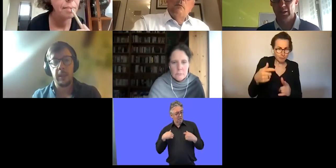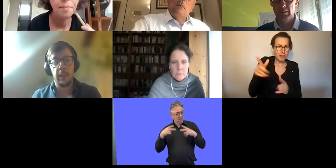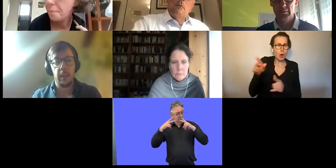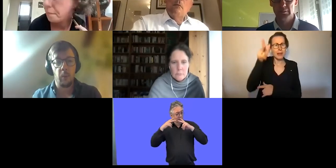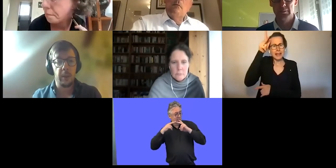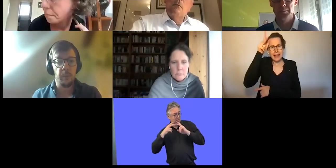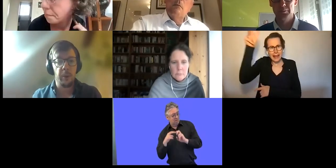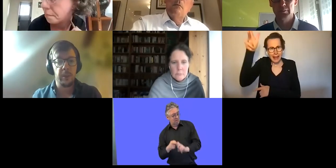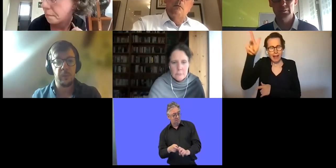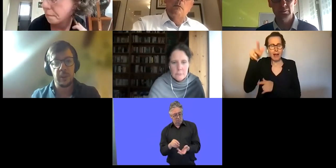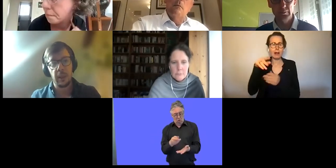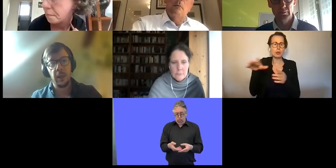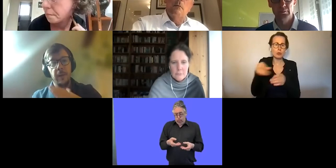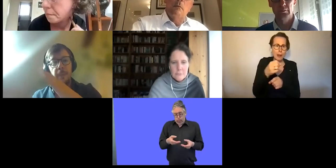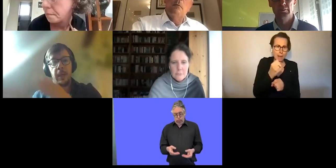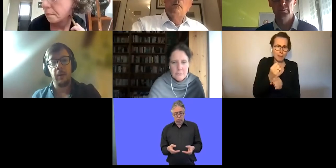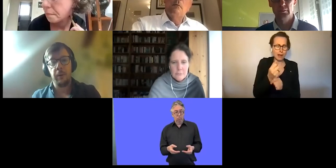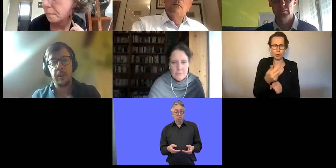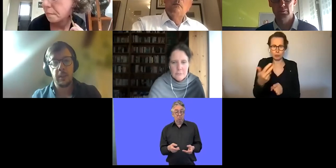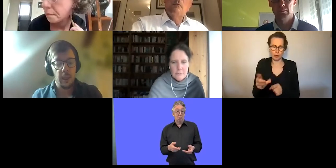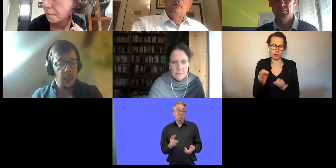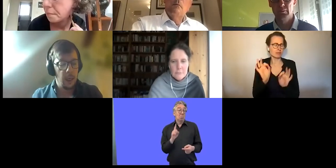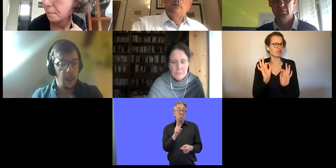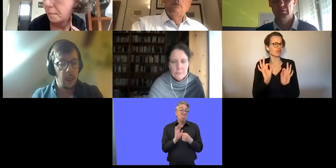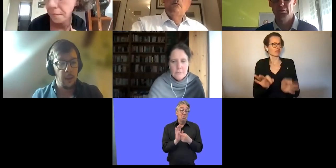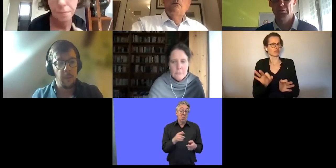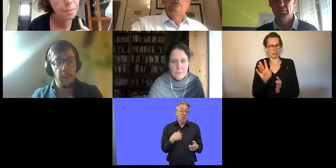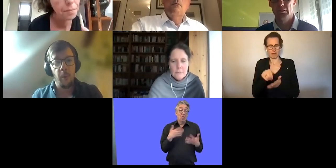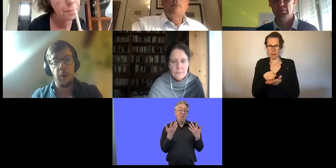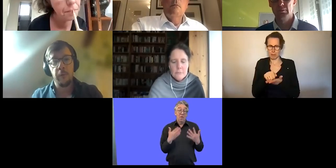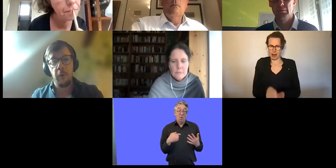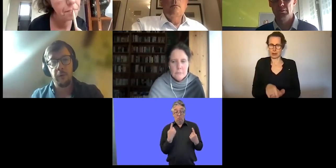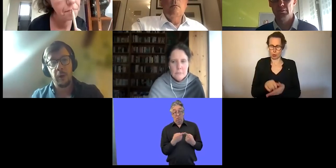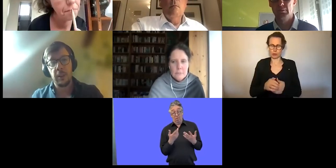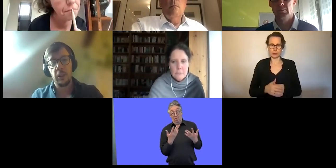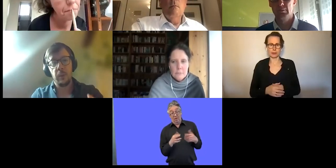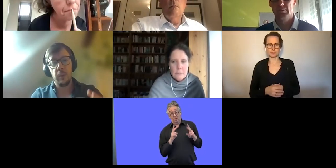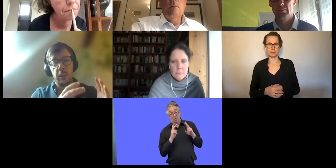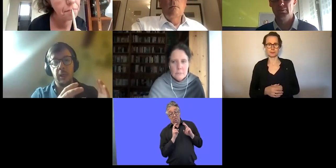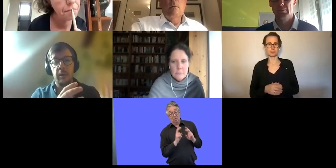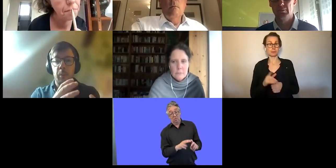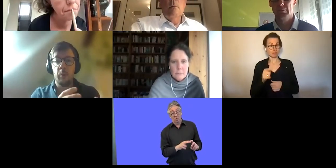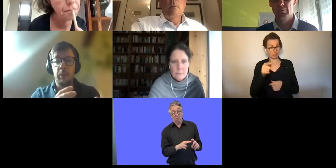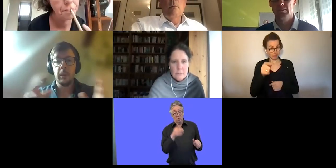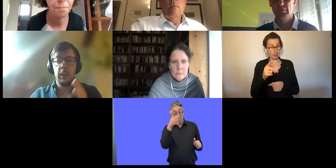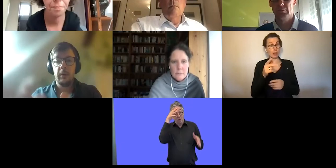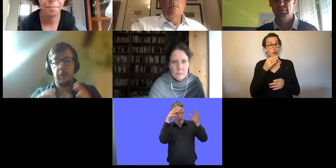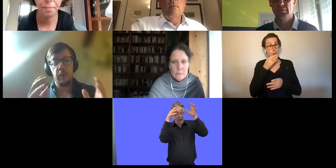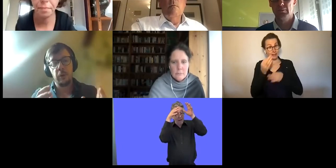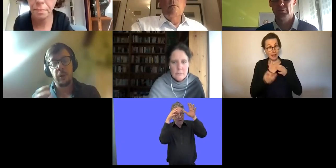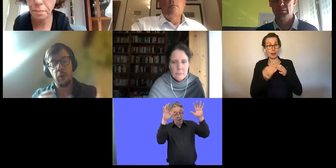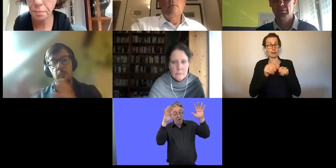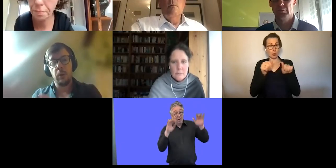aber meine Kolleginnen und Kollegen haben da mit Ikea und Ähnlichem zusammengearbeitet. Das war sehr beeindruckend. Das Modell des